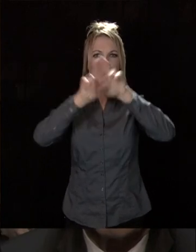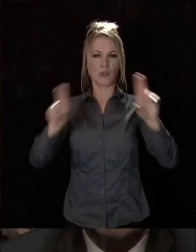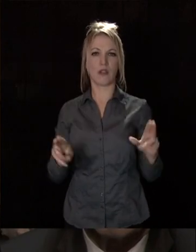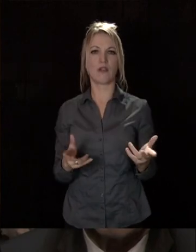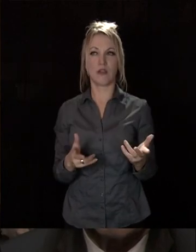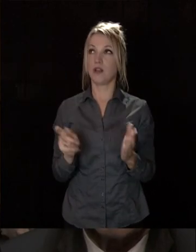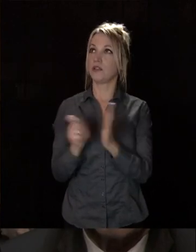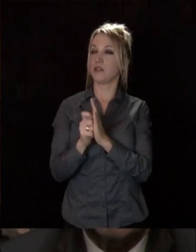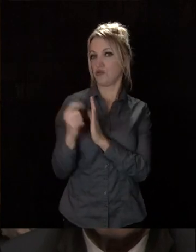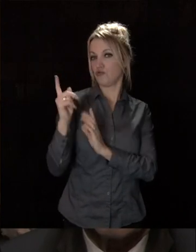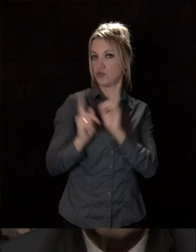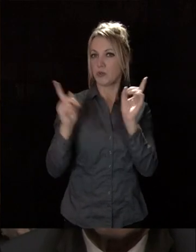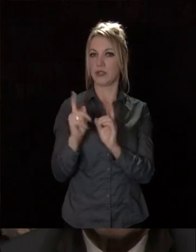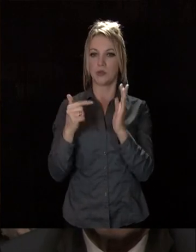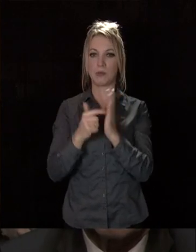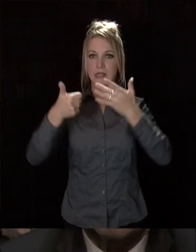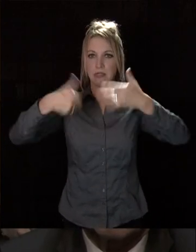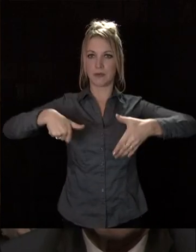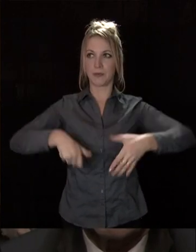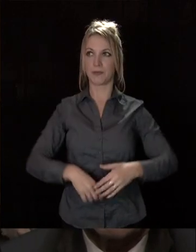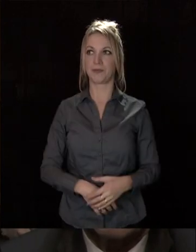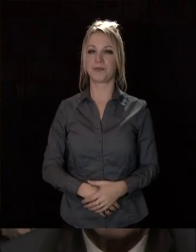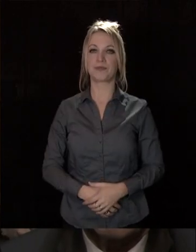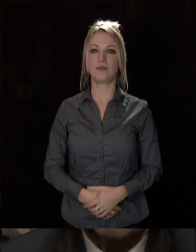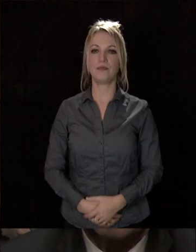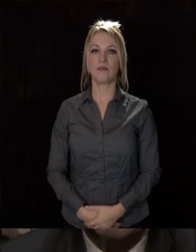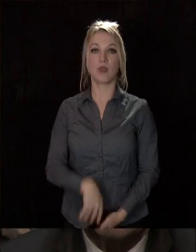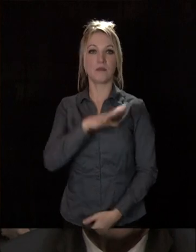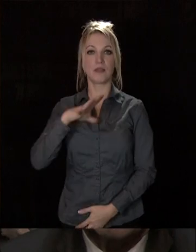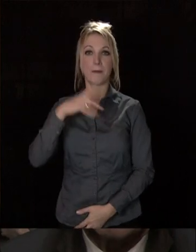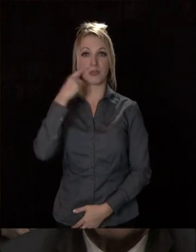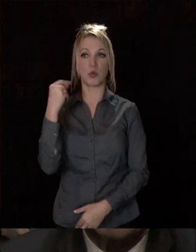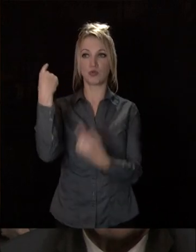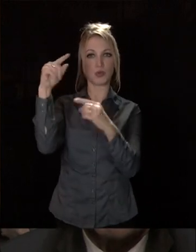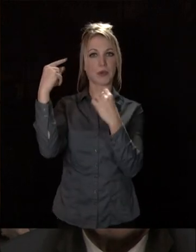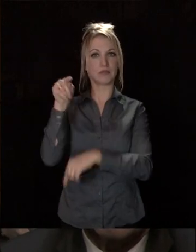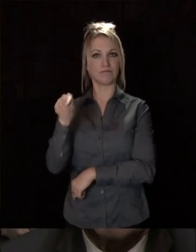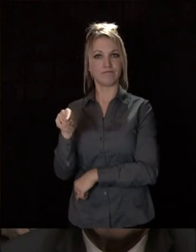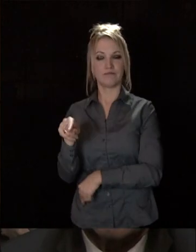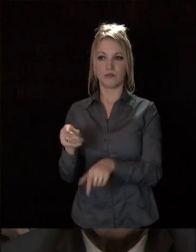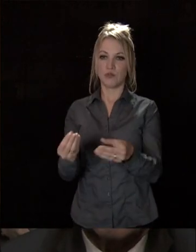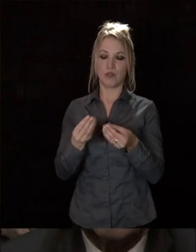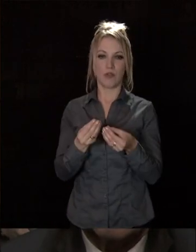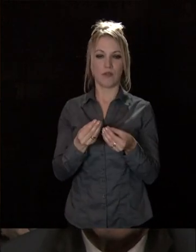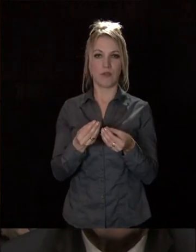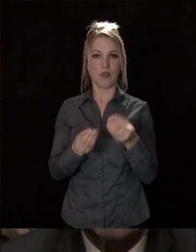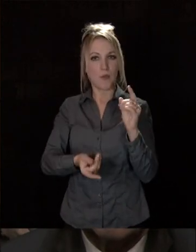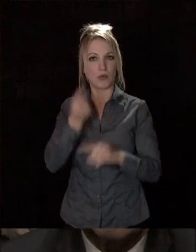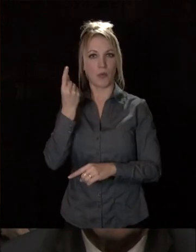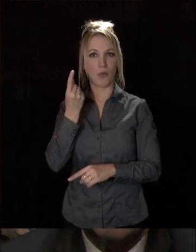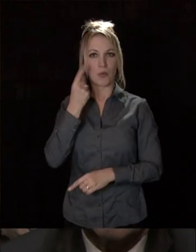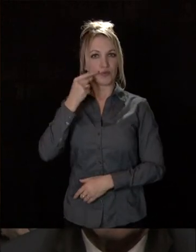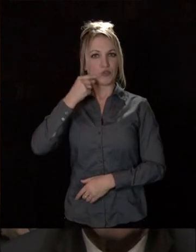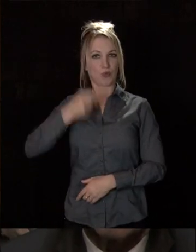depuis juillet 2016. Mesdames, Messieurs, le tourisme est l'une des cartes maîtresses de Dijon.